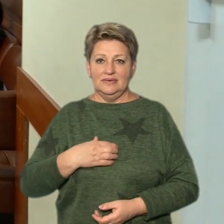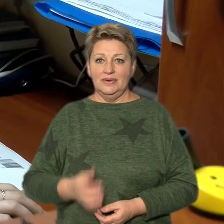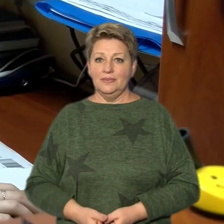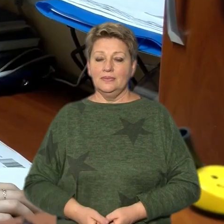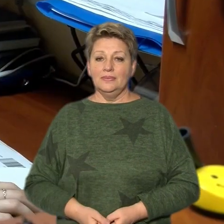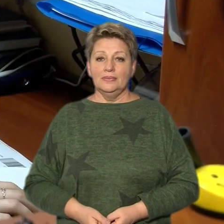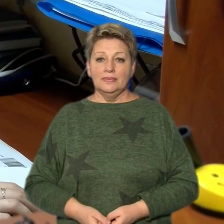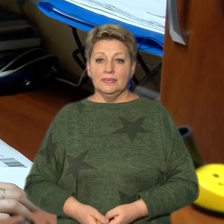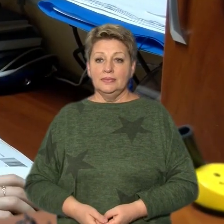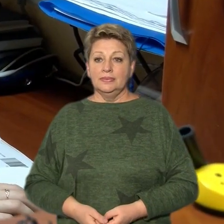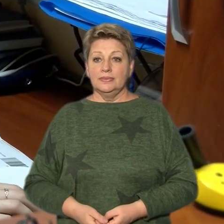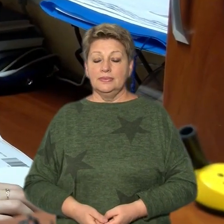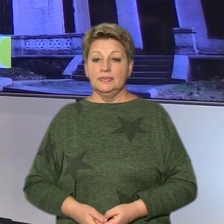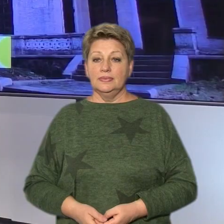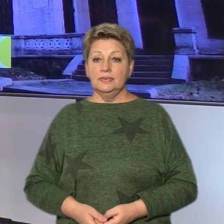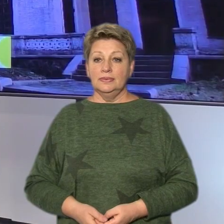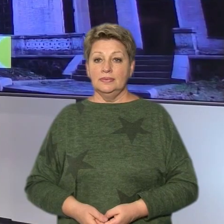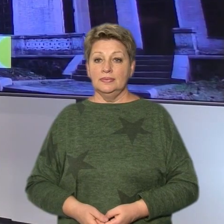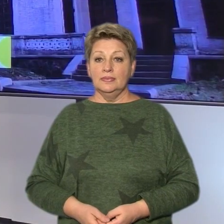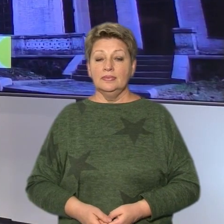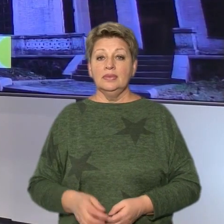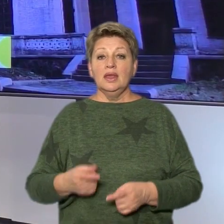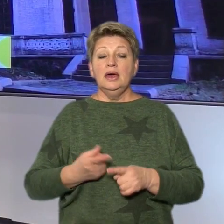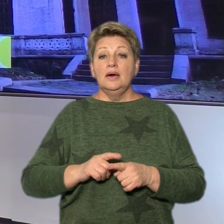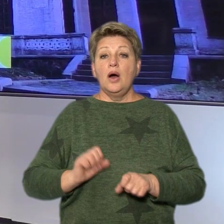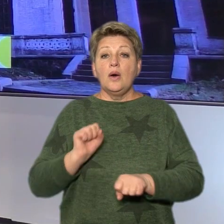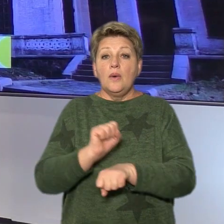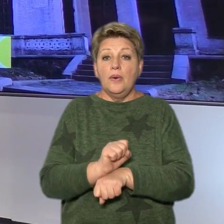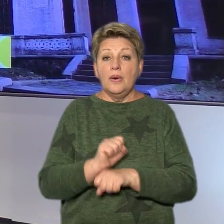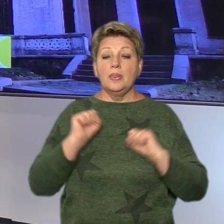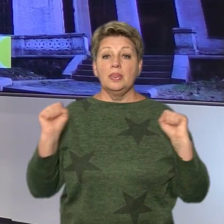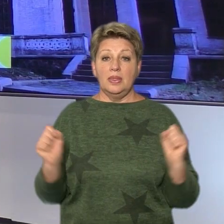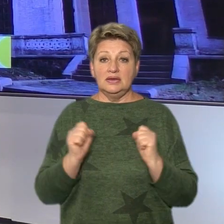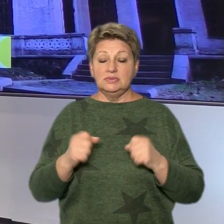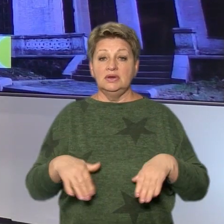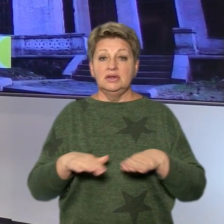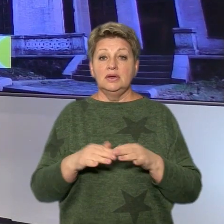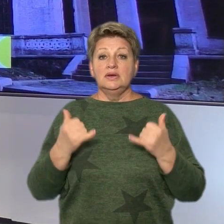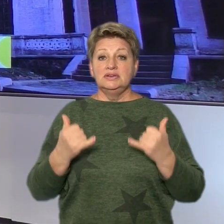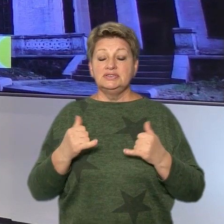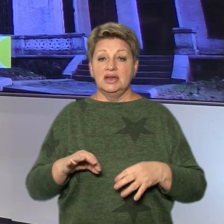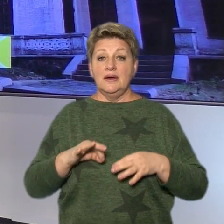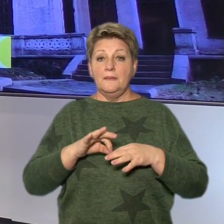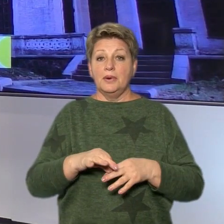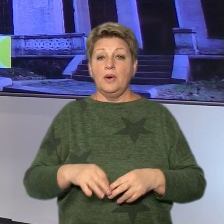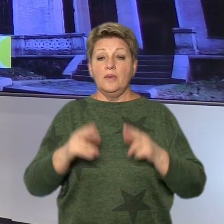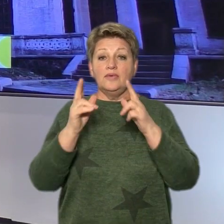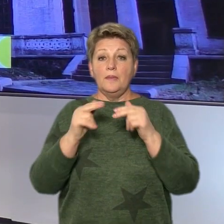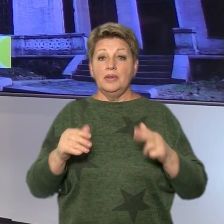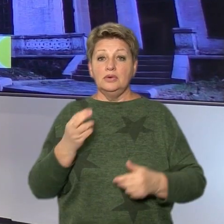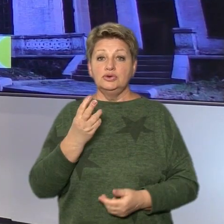Кулик, Суспільна новини, Черкасе. Консервація на зиму. Таку процедуру нині проходить палац Шувалових, що у Тальному.